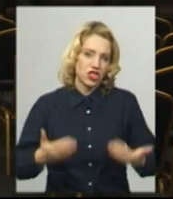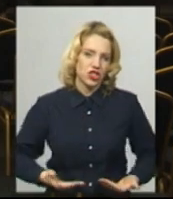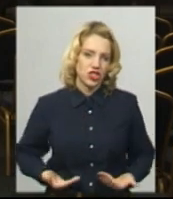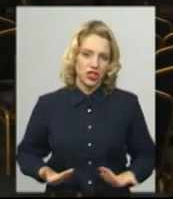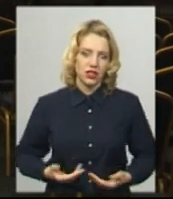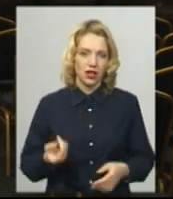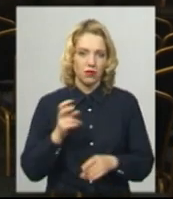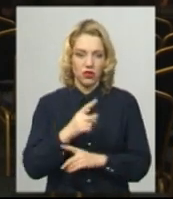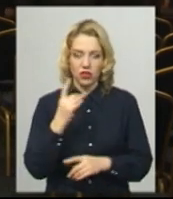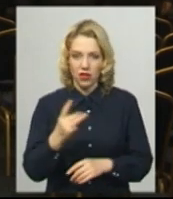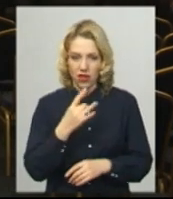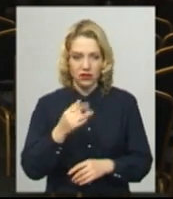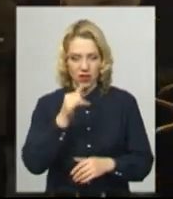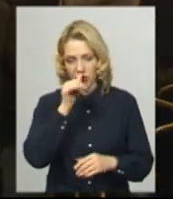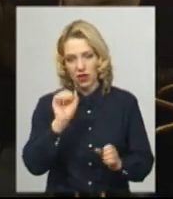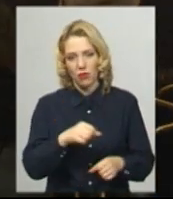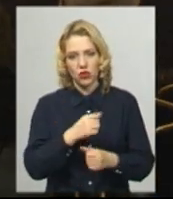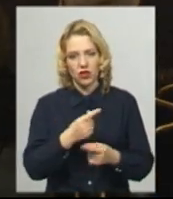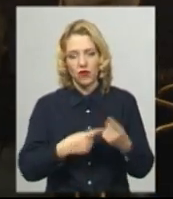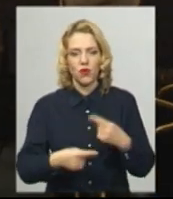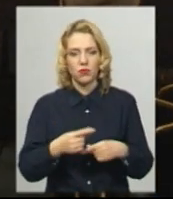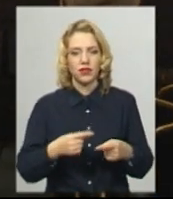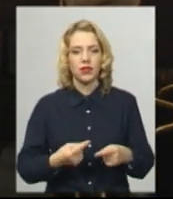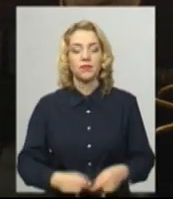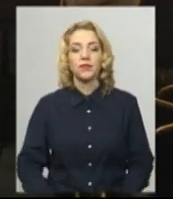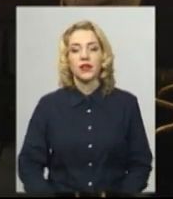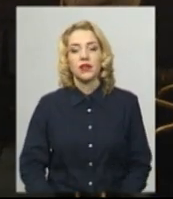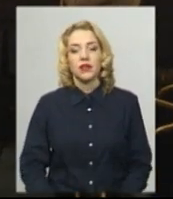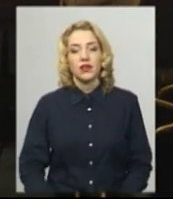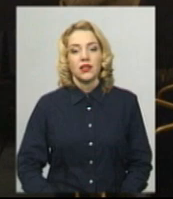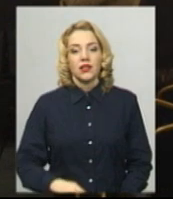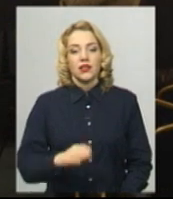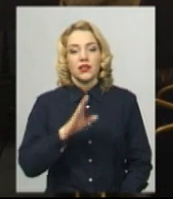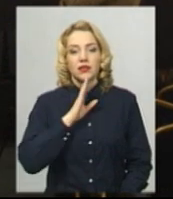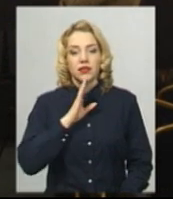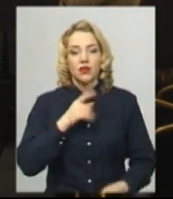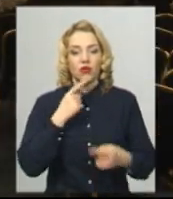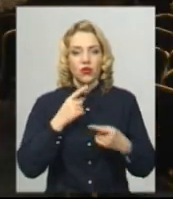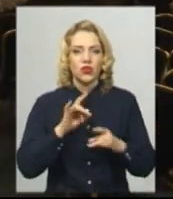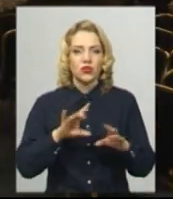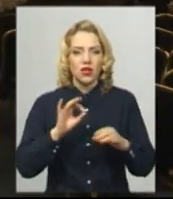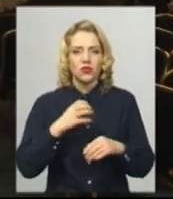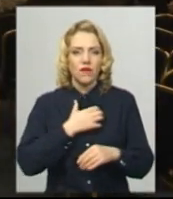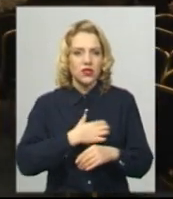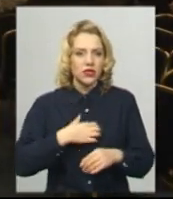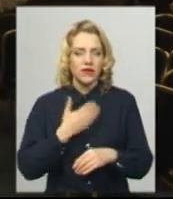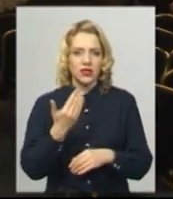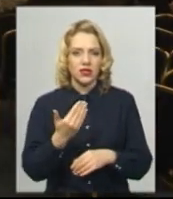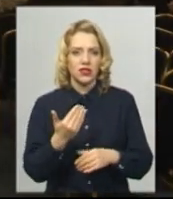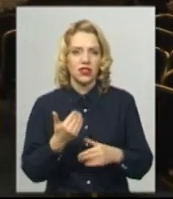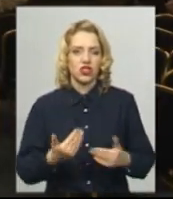Прийшли раз в нього, і з нього вже неможливо піти. Чи з травмом Марія пропустила декілька важливих змагань, згадує дівчина. Неприкінці